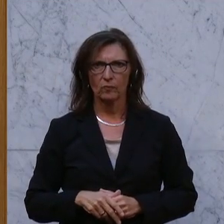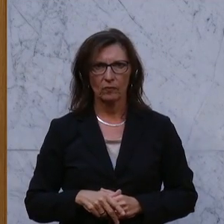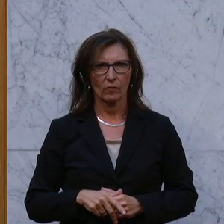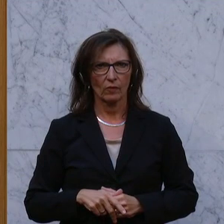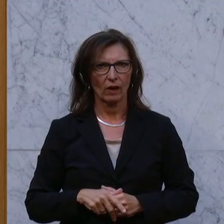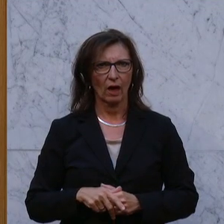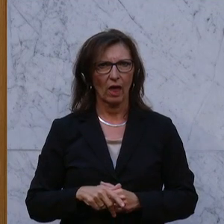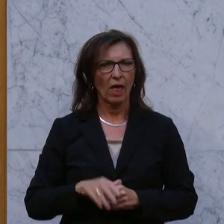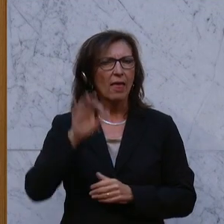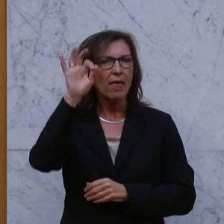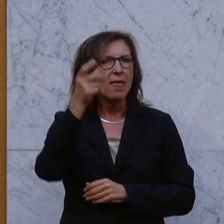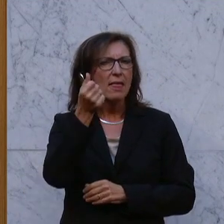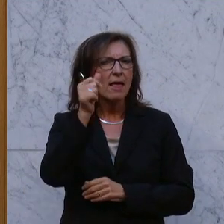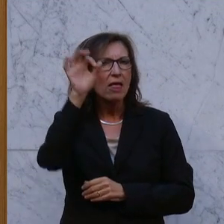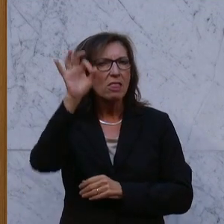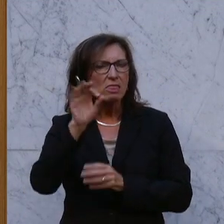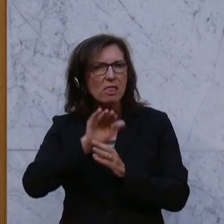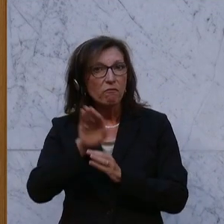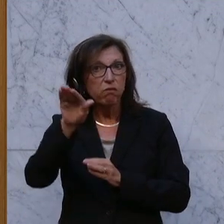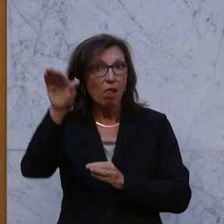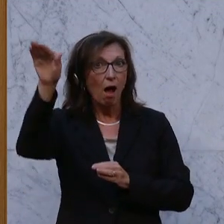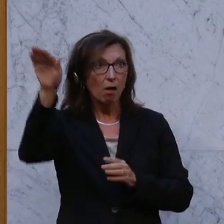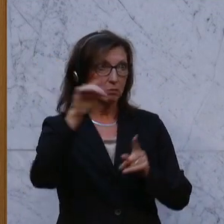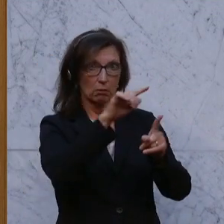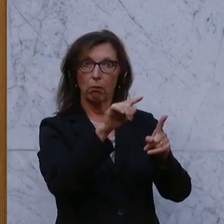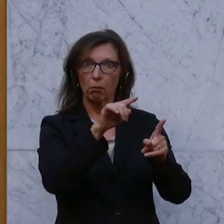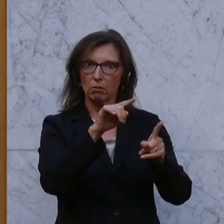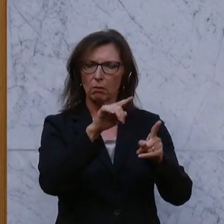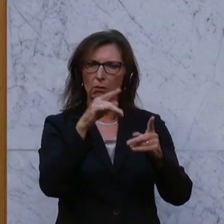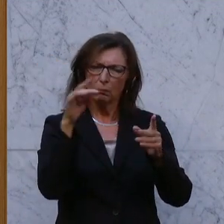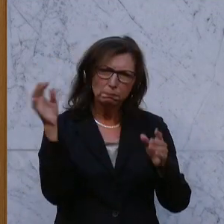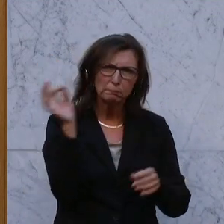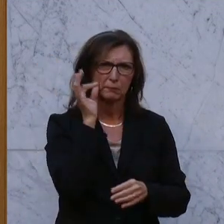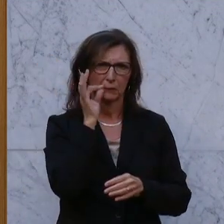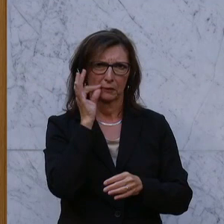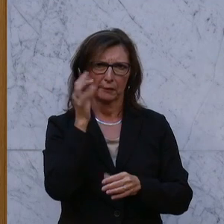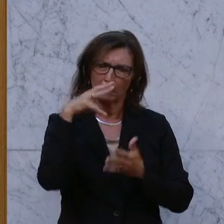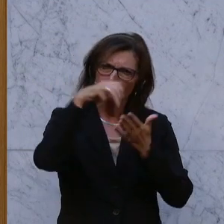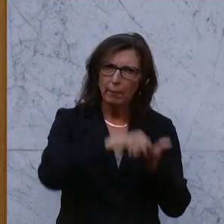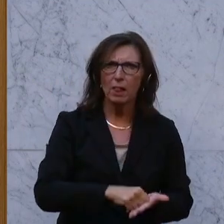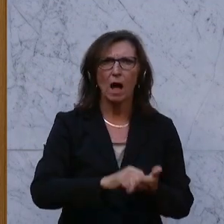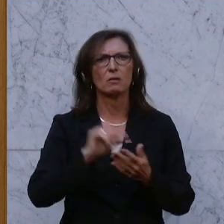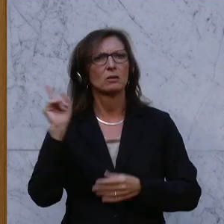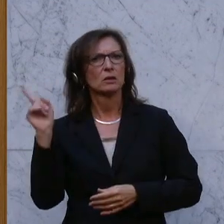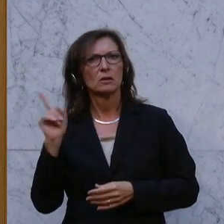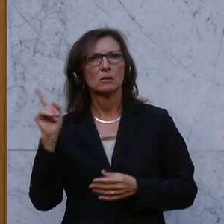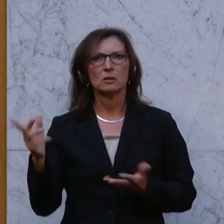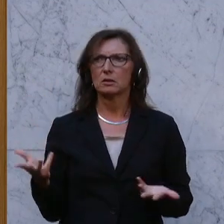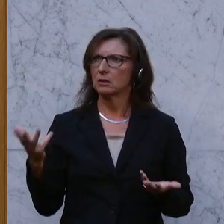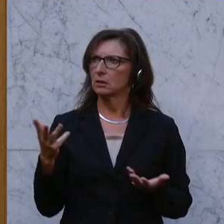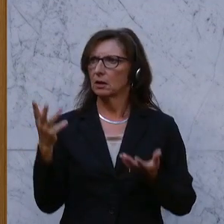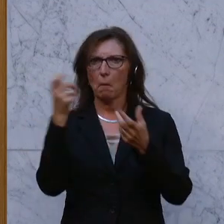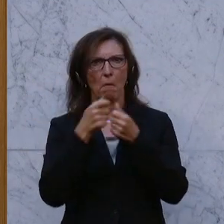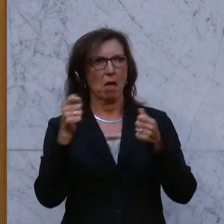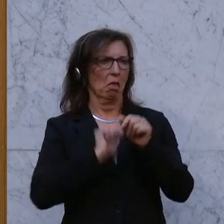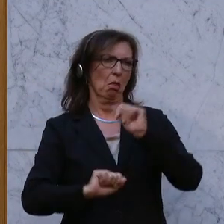Inflation belastet und Sie beweihräuchern sich aufgrund Ihrer Maßnahmen, die Sie gesetzt haben, die so effektiv sein sollen, dann frage